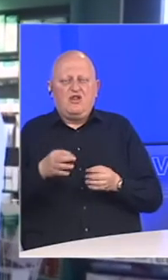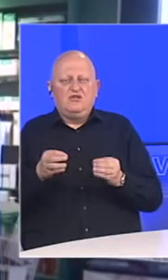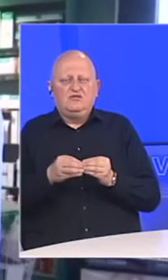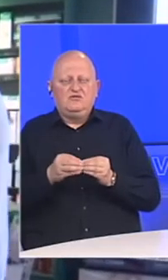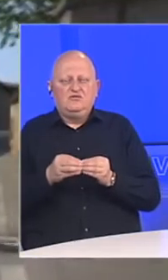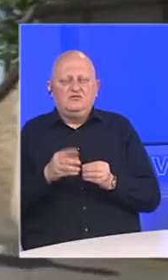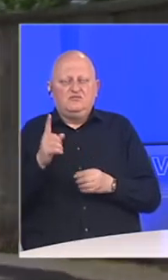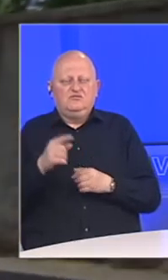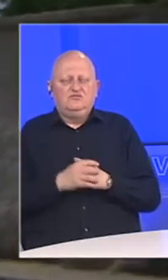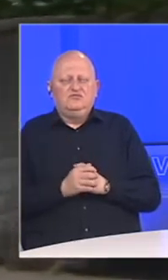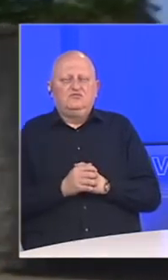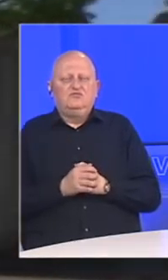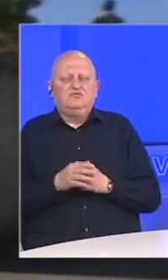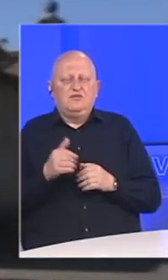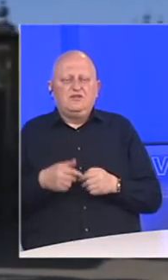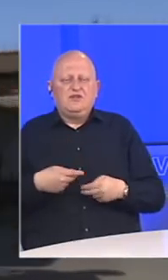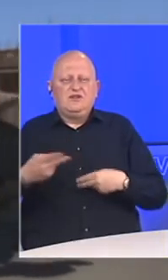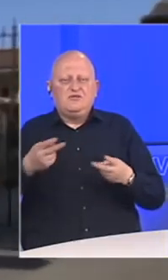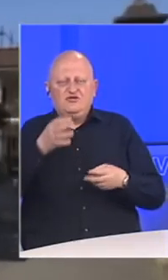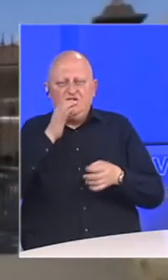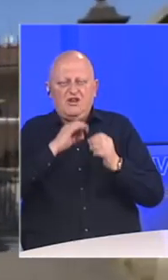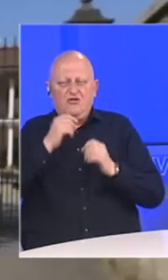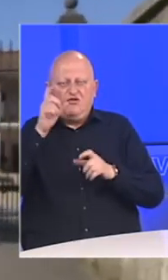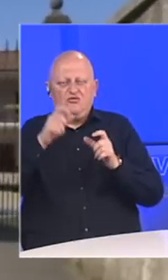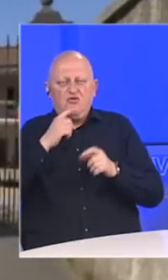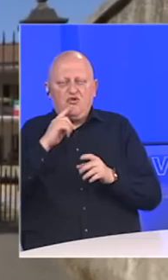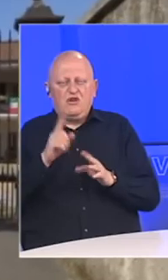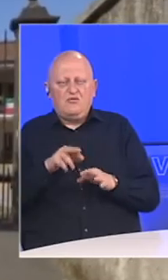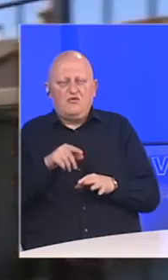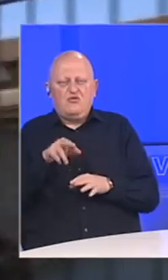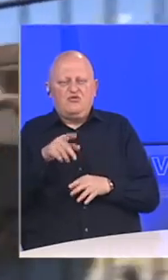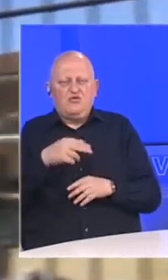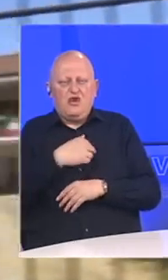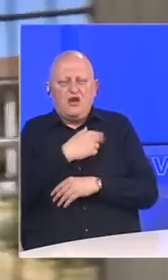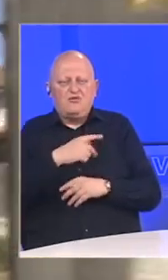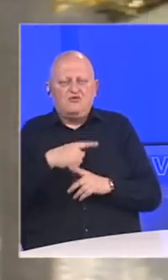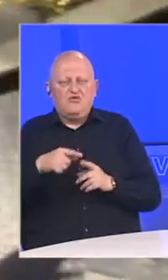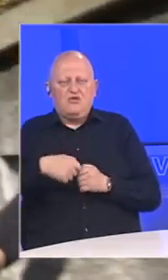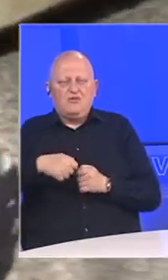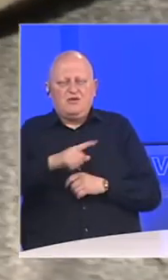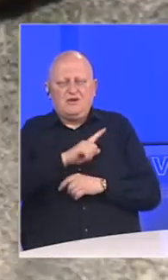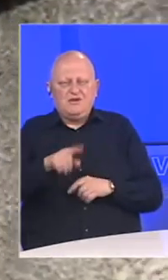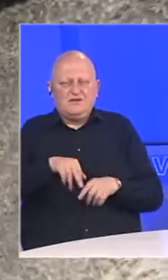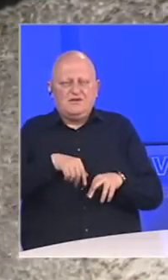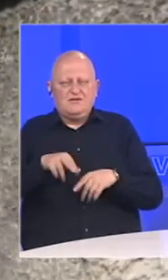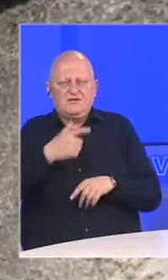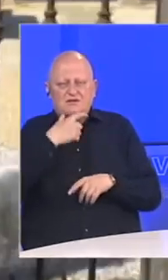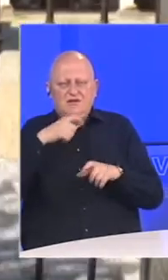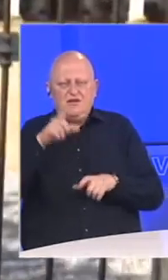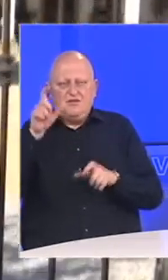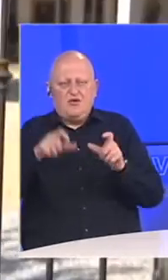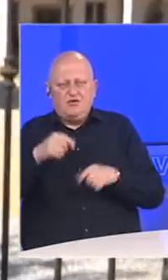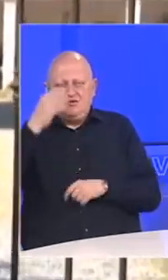zajednici u Lodetu. Sada isporučuje lijekove ljudima koji ne mogu doći u apoteke zbog mjera zabrane kretanja starijim